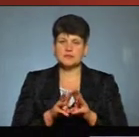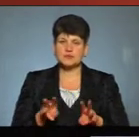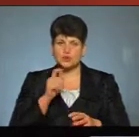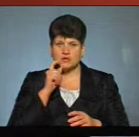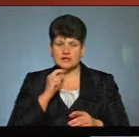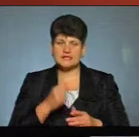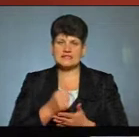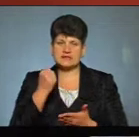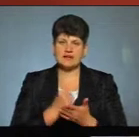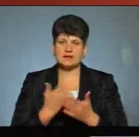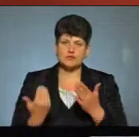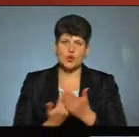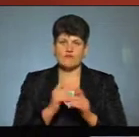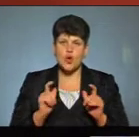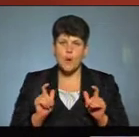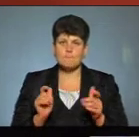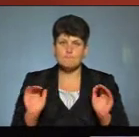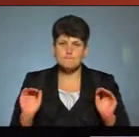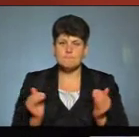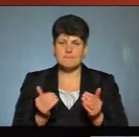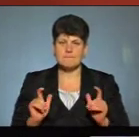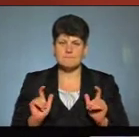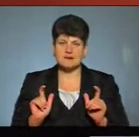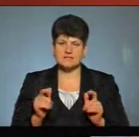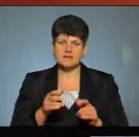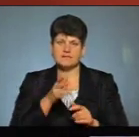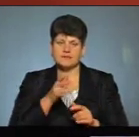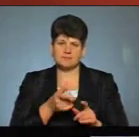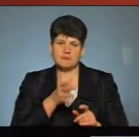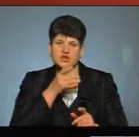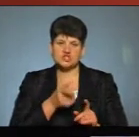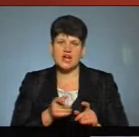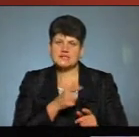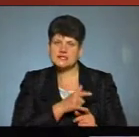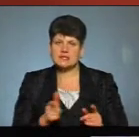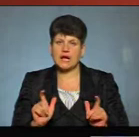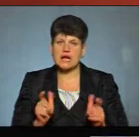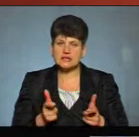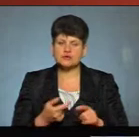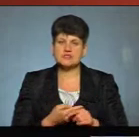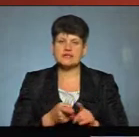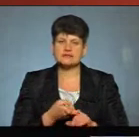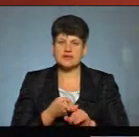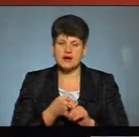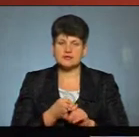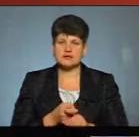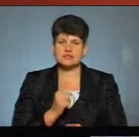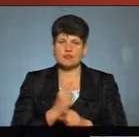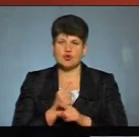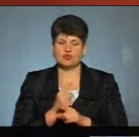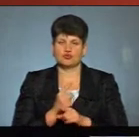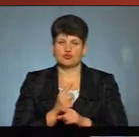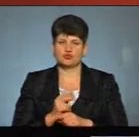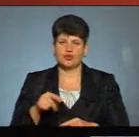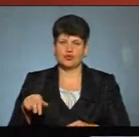обмеження Україні під час карантину через коронавірус. Зокрема, вони стосуються заборони переміщення груп людей, більше